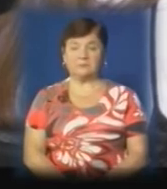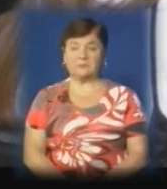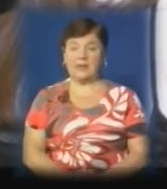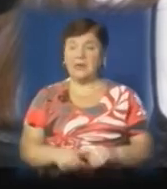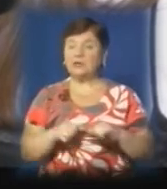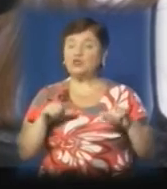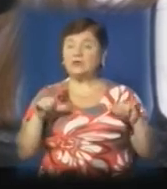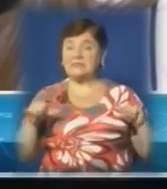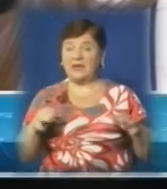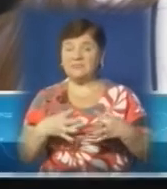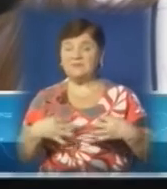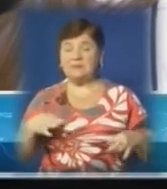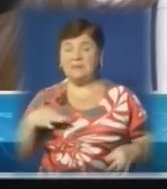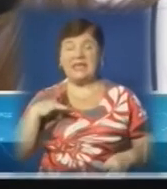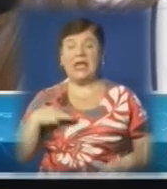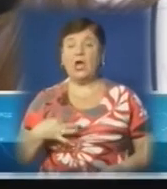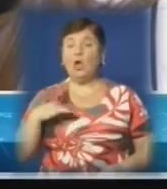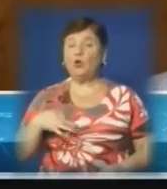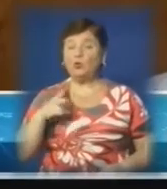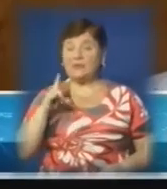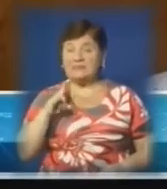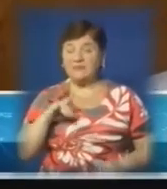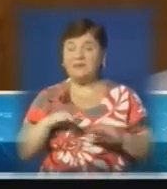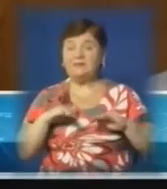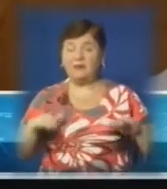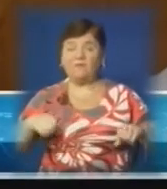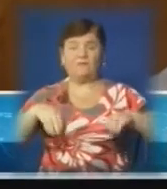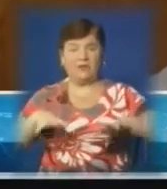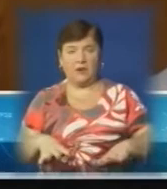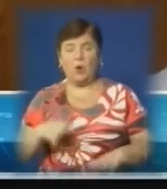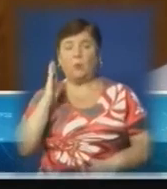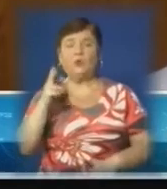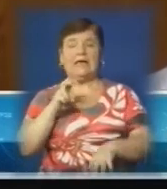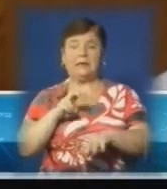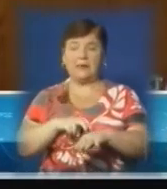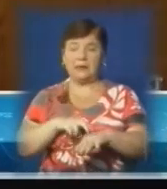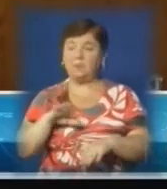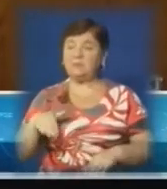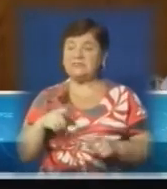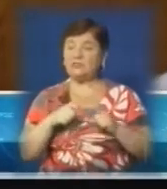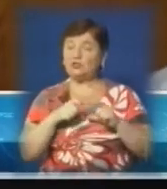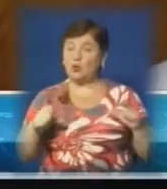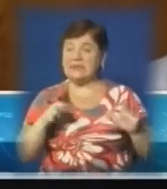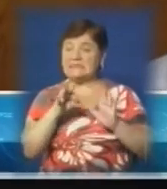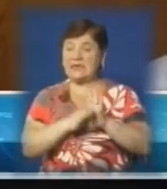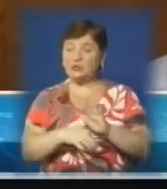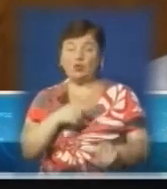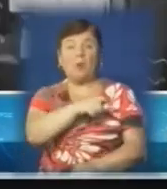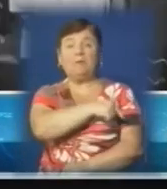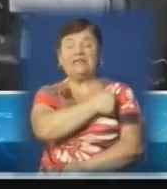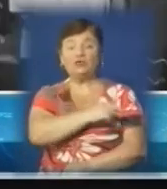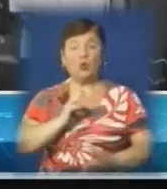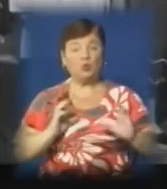Зростаючи в сім'ї юристів, Іван Чопей ще в дитинстві твердо вирішив – буде лікарем. Тож після школи одразу вступив до медичного